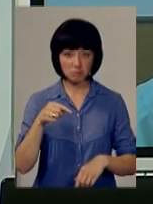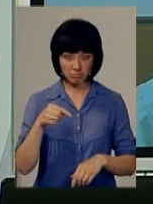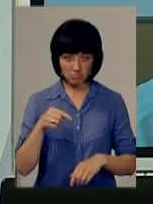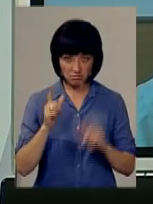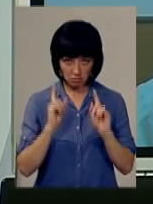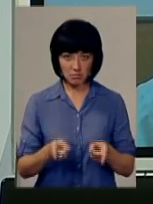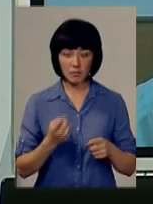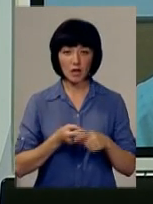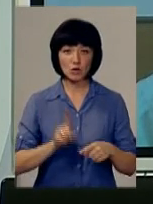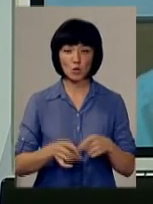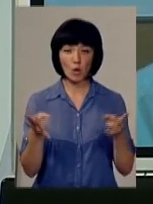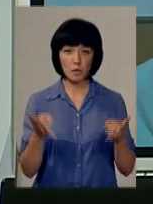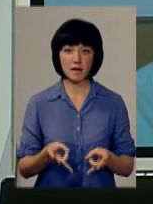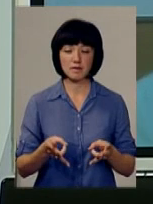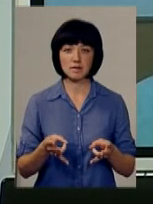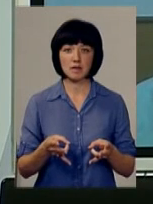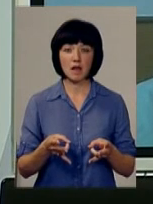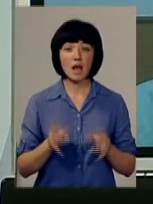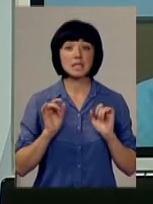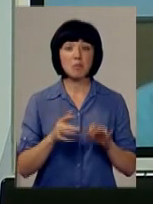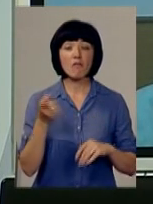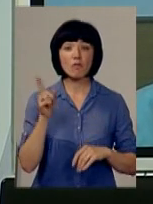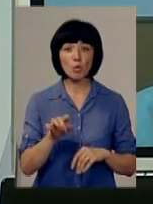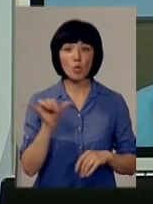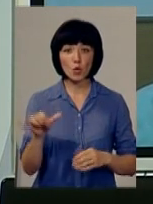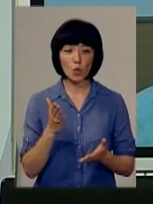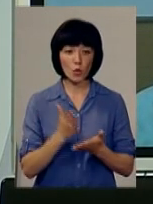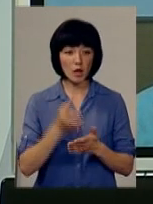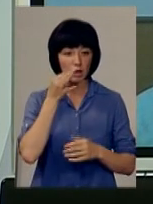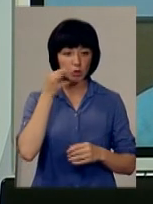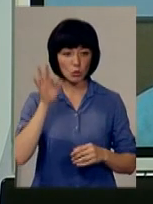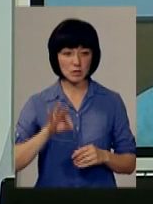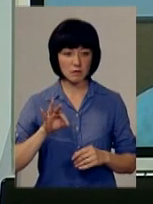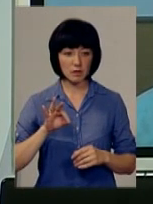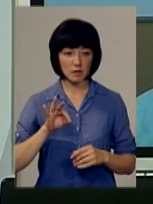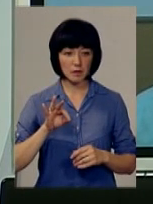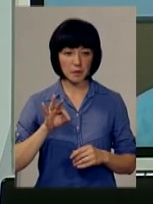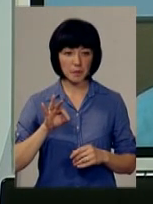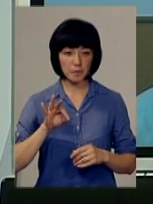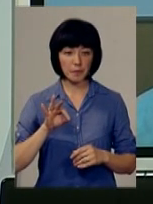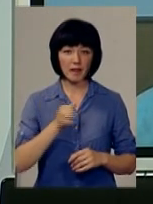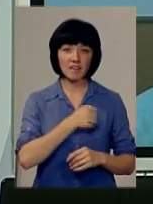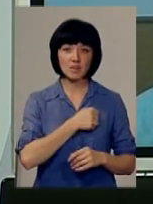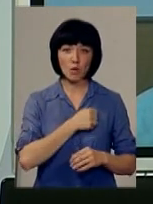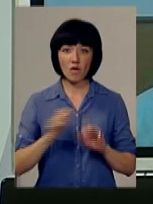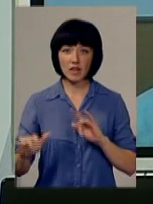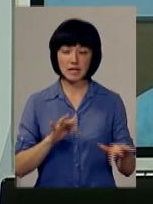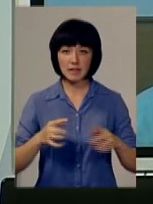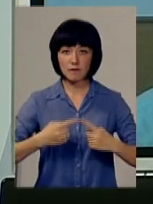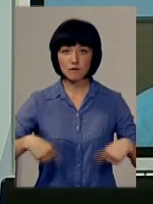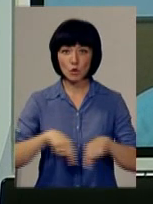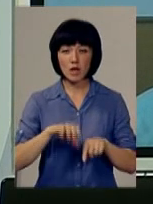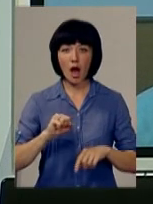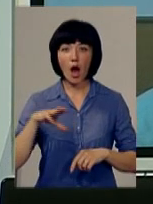цю необхідність. Ну, справа в тому, що в нього є так само опит і військових дій в зоні АТО.